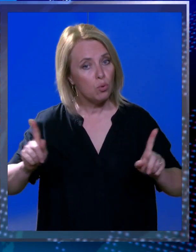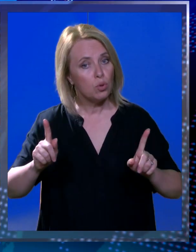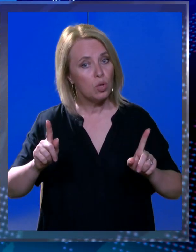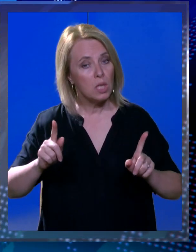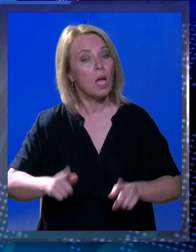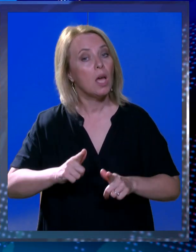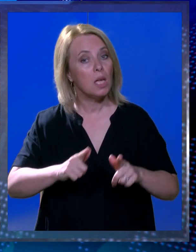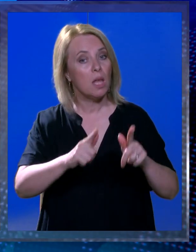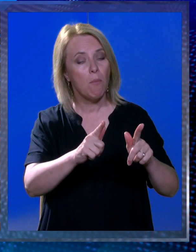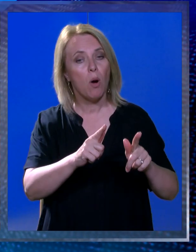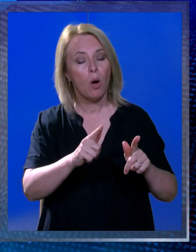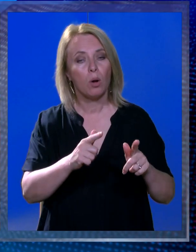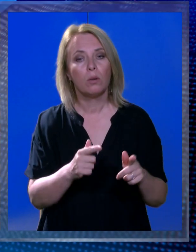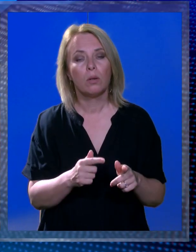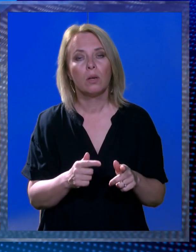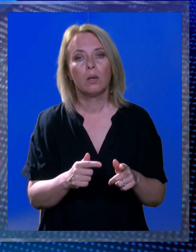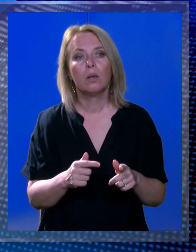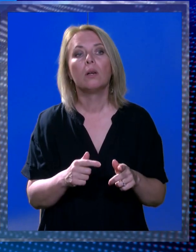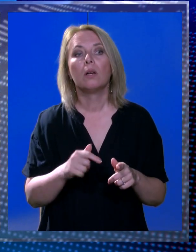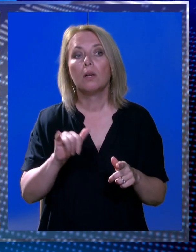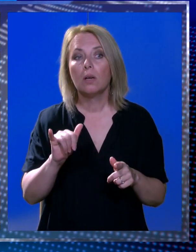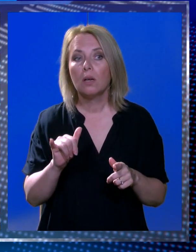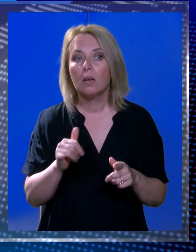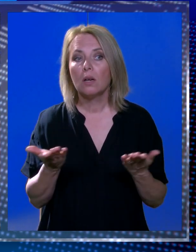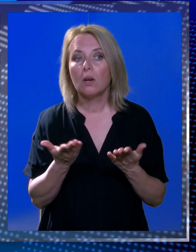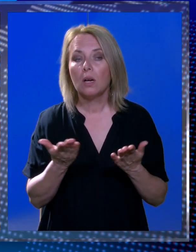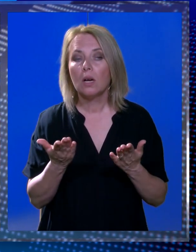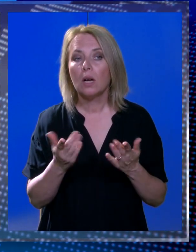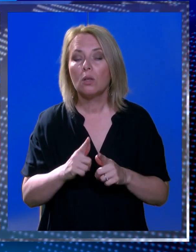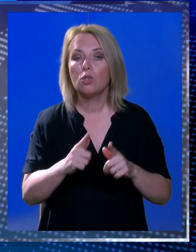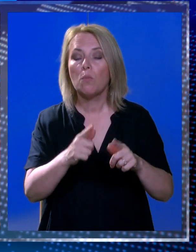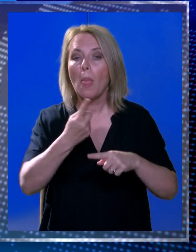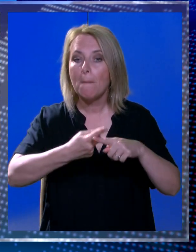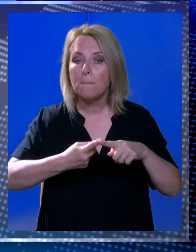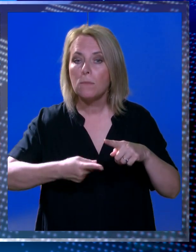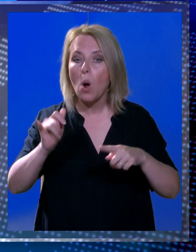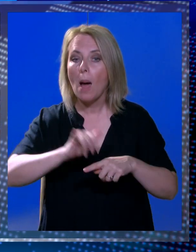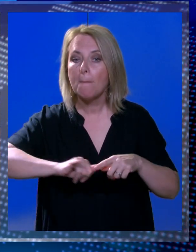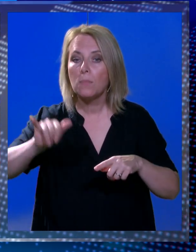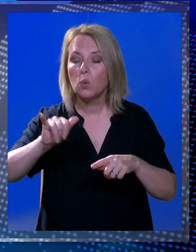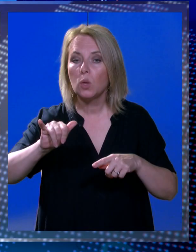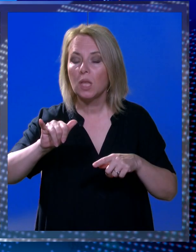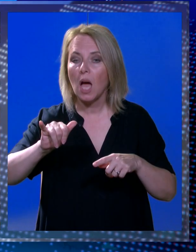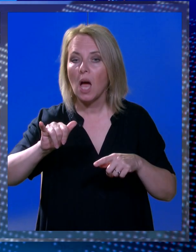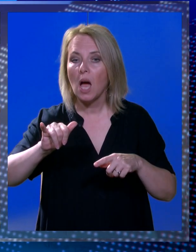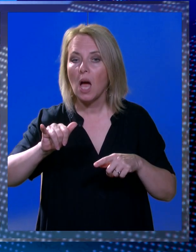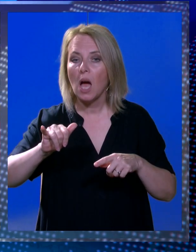pustiti da krenemo da kad dođemo na pola puta da mu